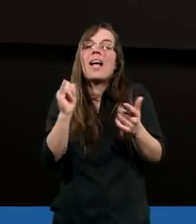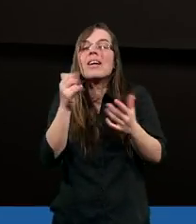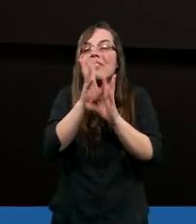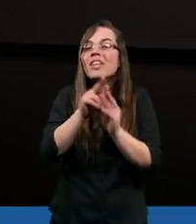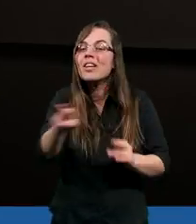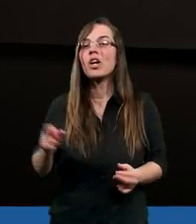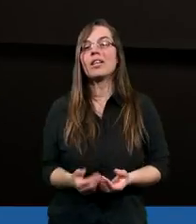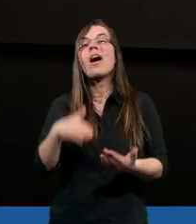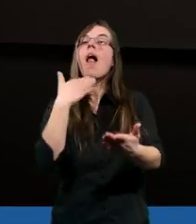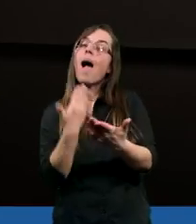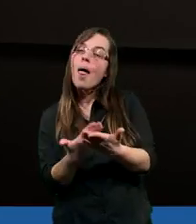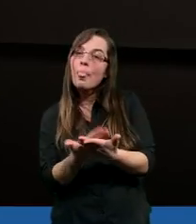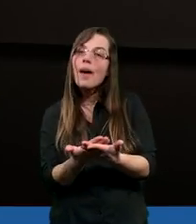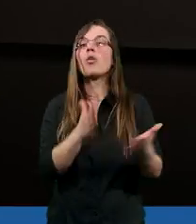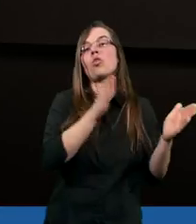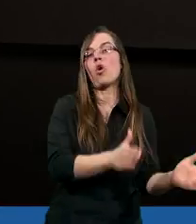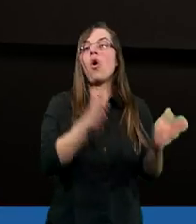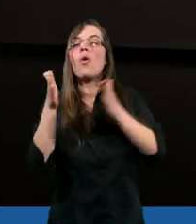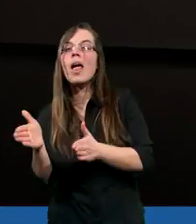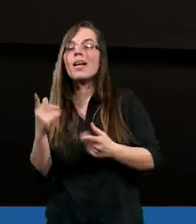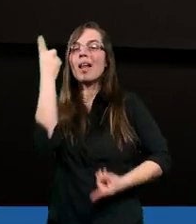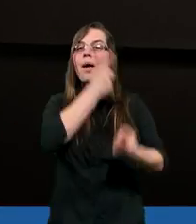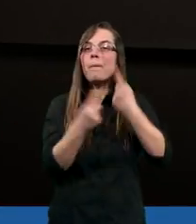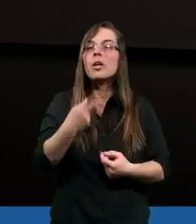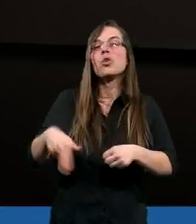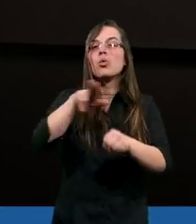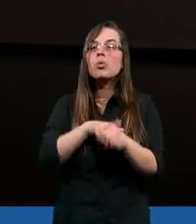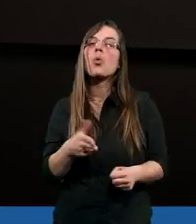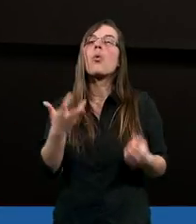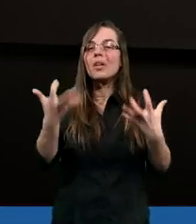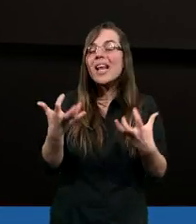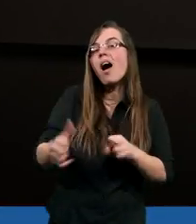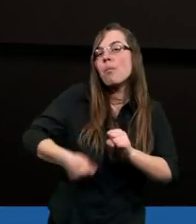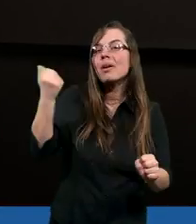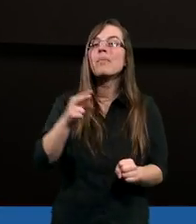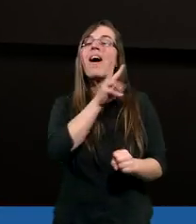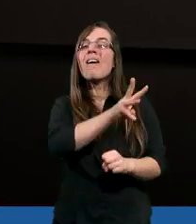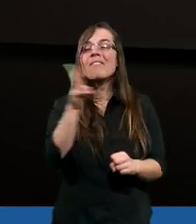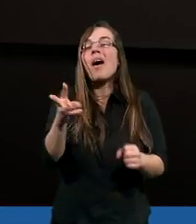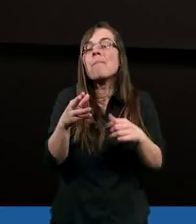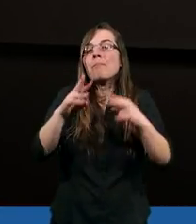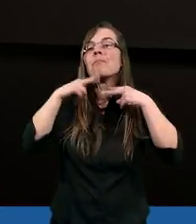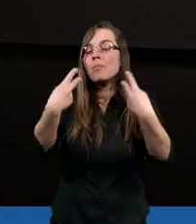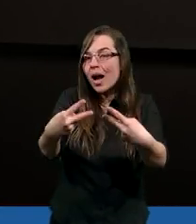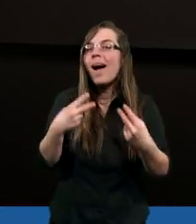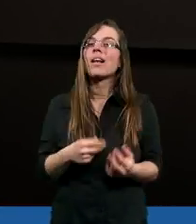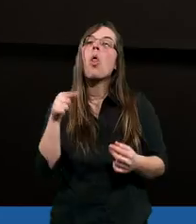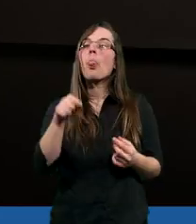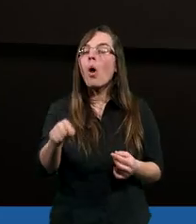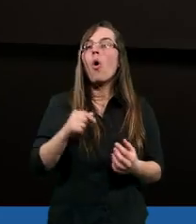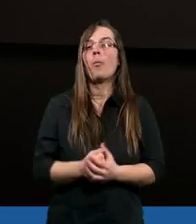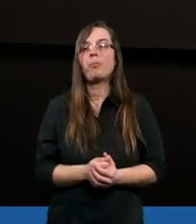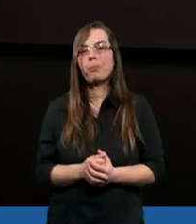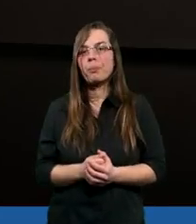Dlatego kolejna myśl, którą chciałbym zaakcentować, to